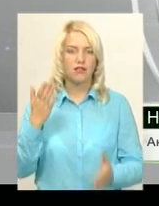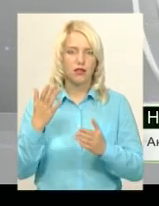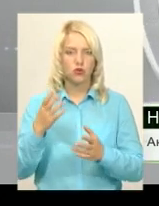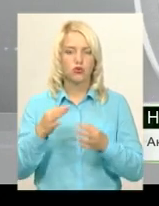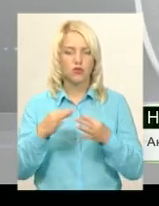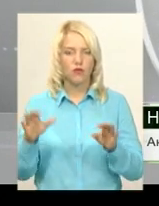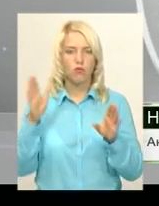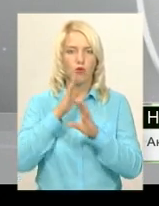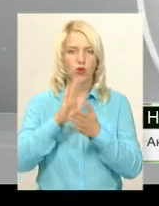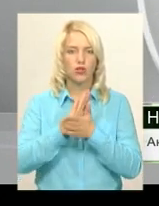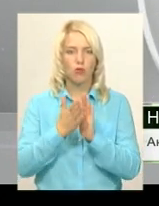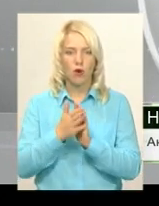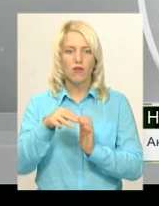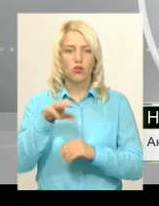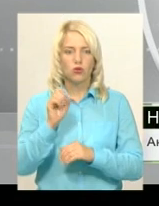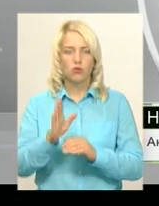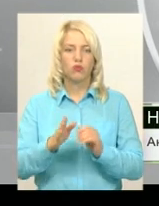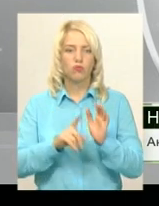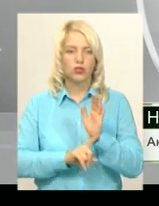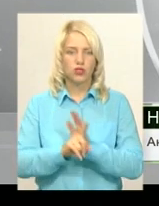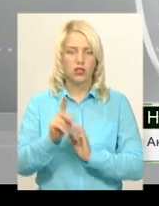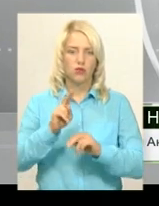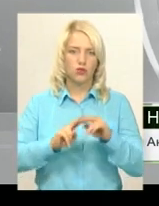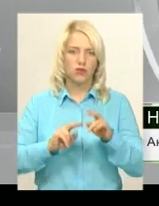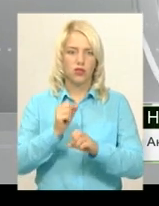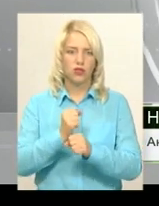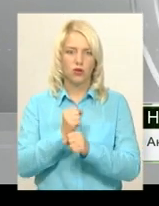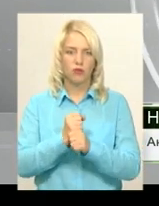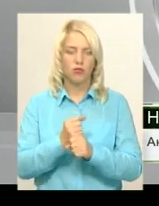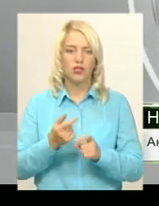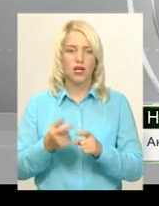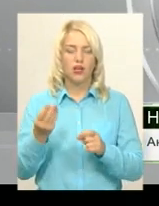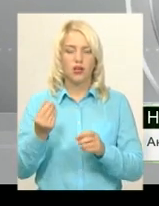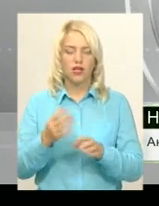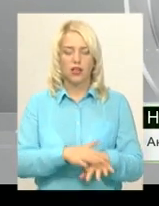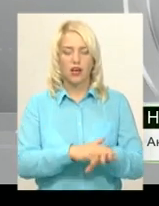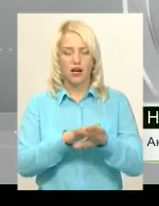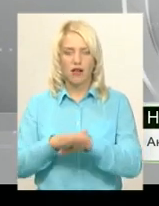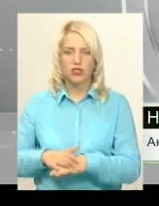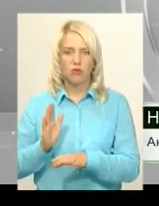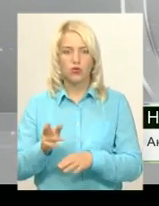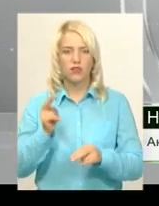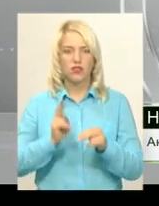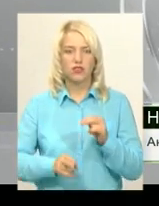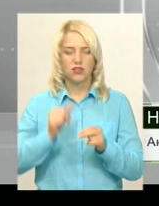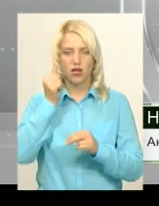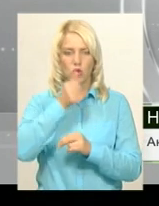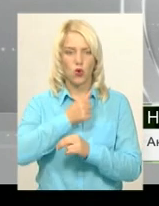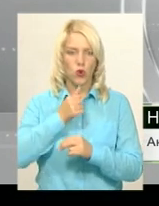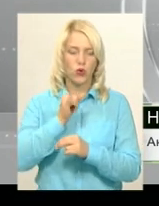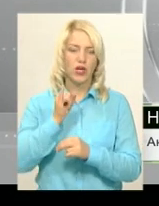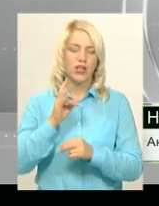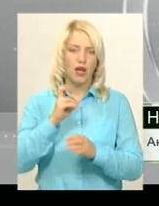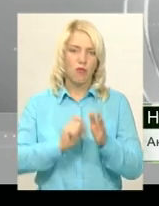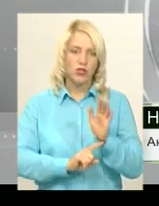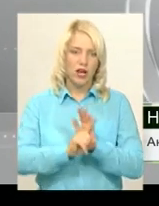можливо, і розпочнемо будівельні роботи ще. Транш має надійти в кінці року, також і ще на